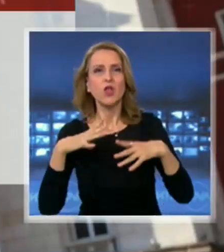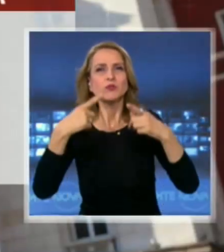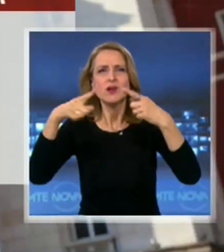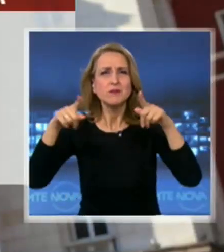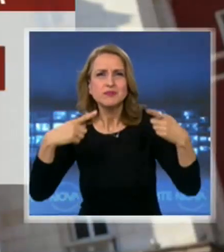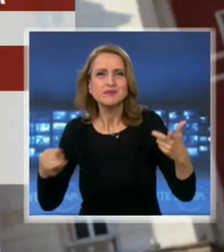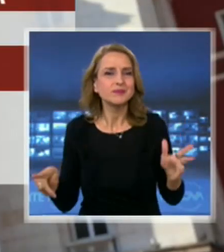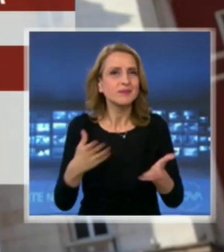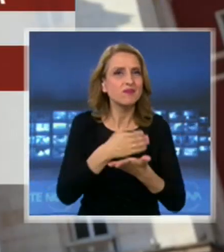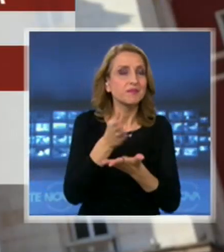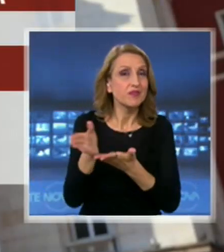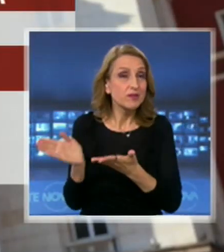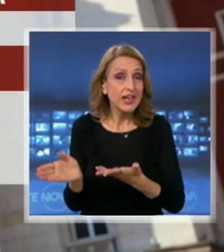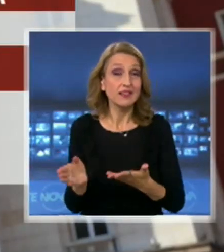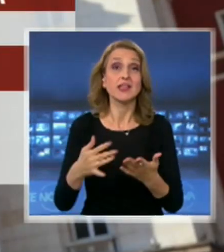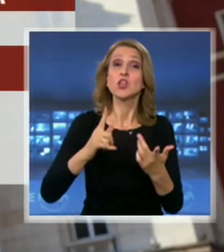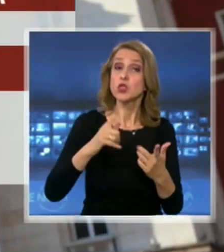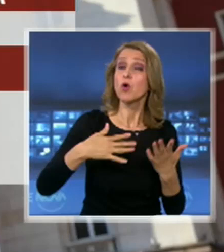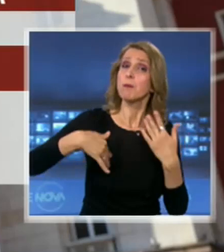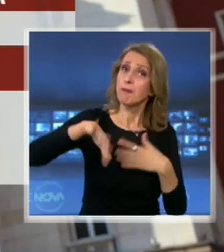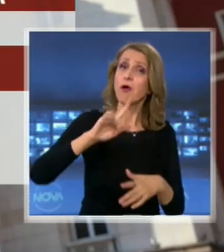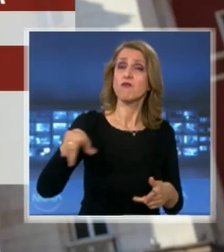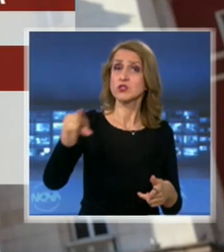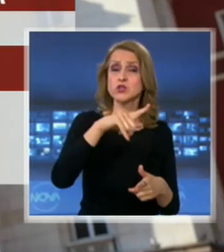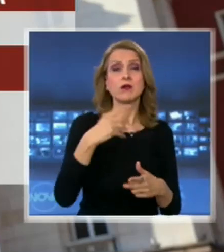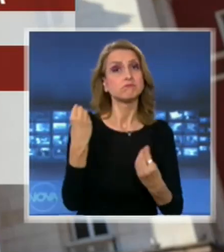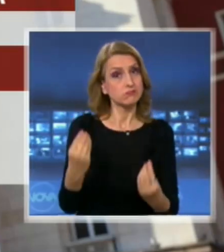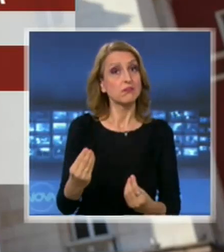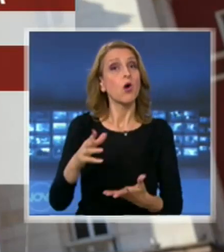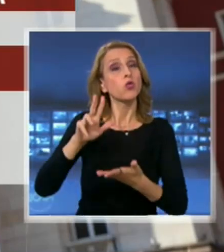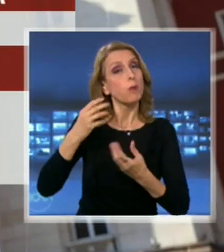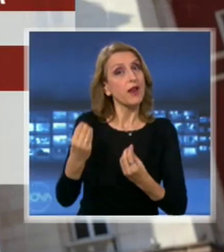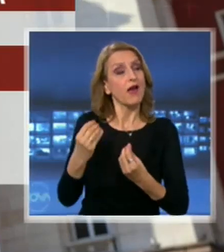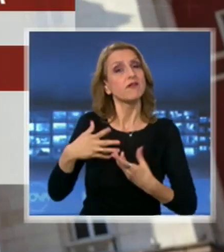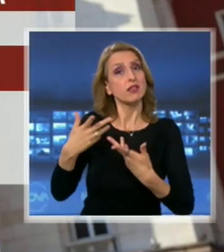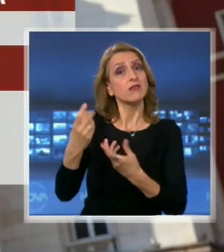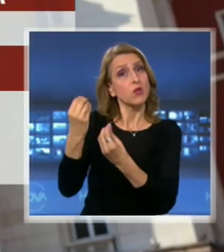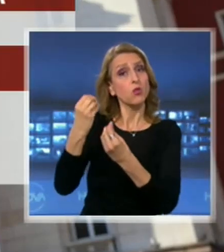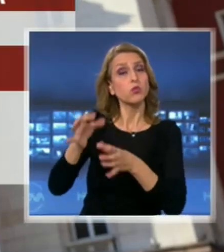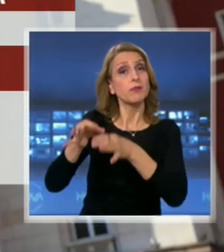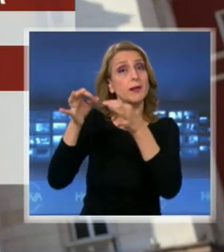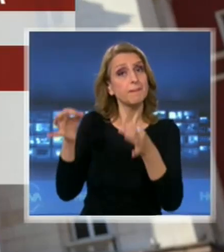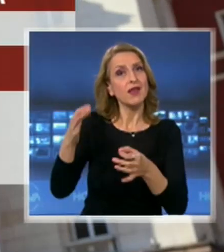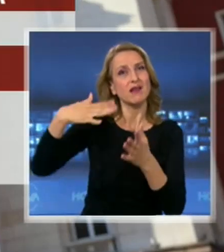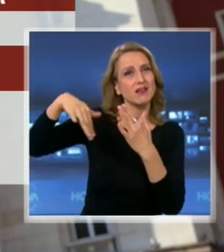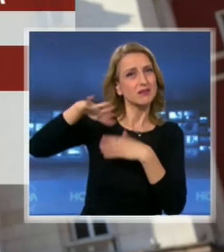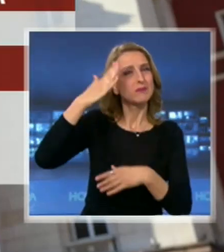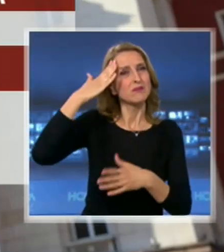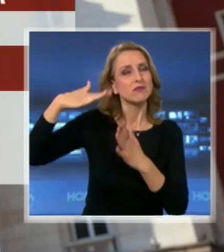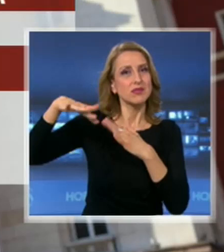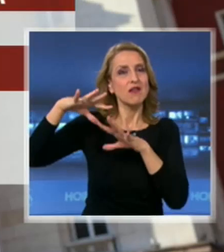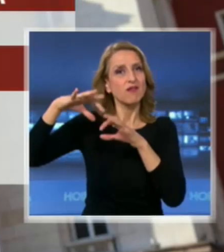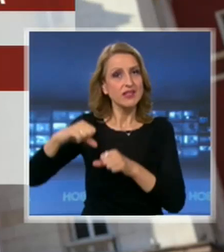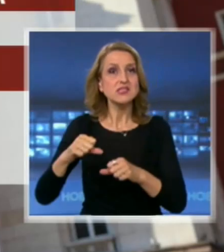47% от анкетираните одобряват действията на властта във връзка с предприетите, здравни, економически и социални мерки в